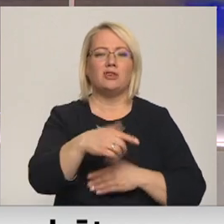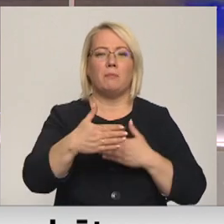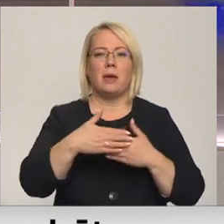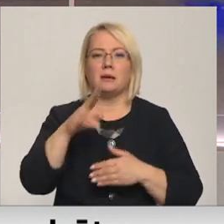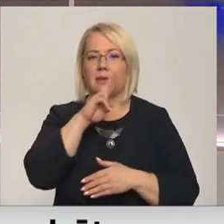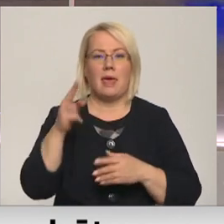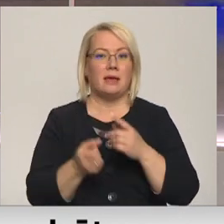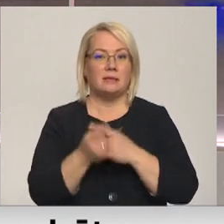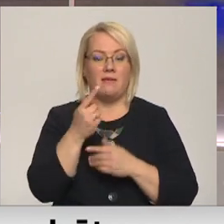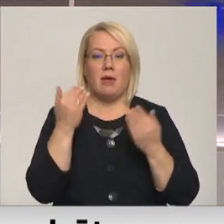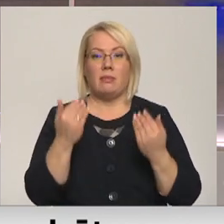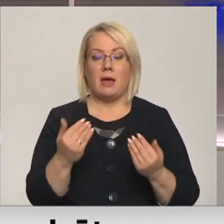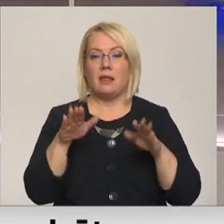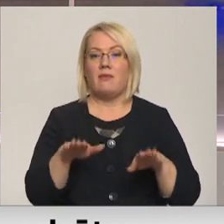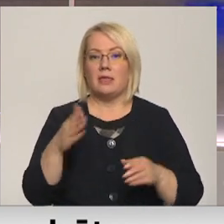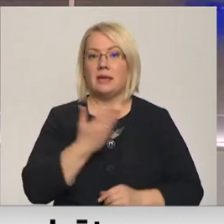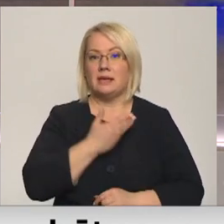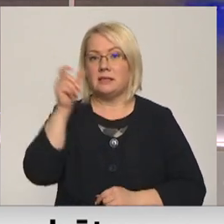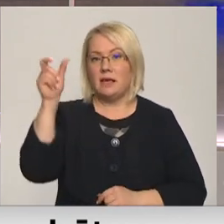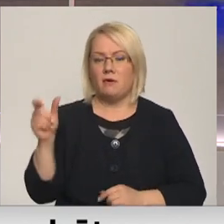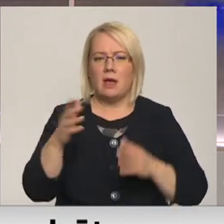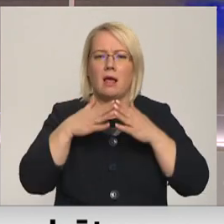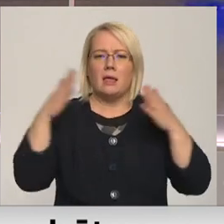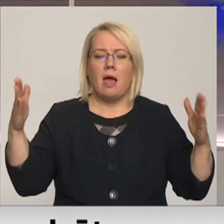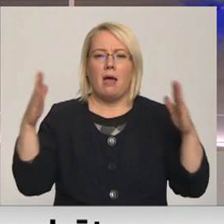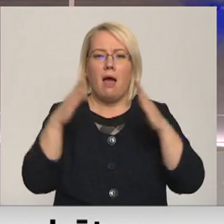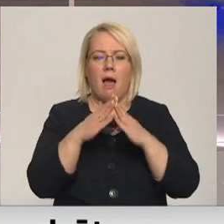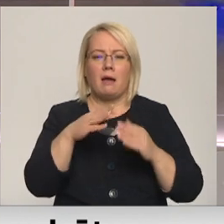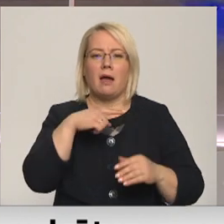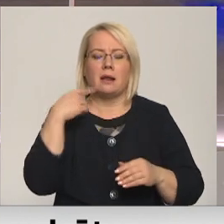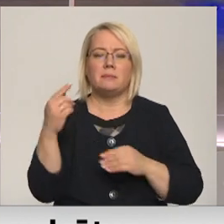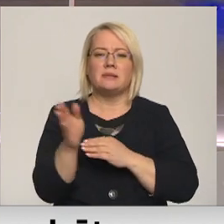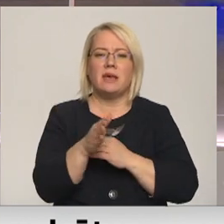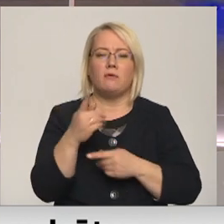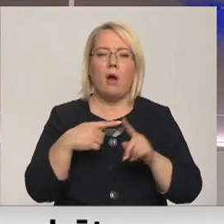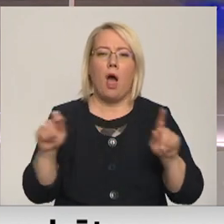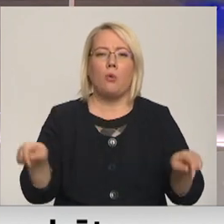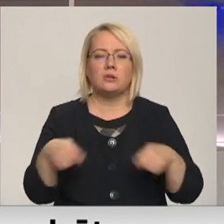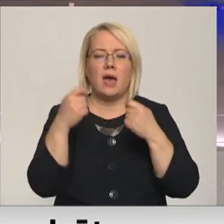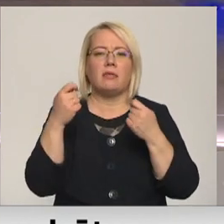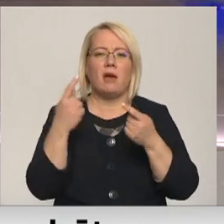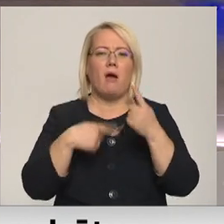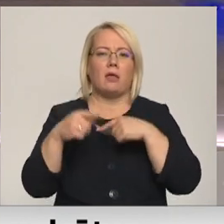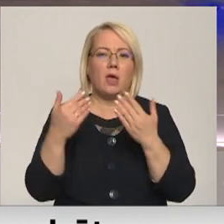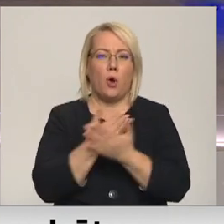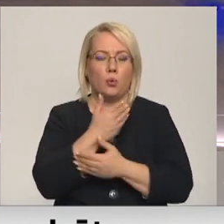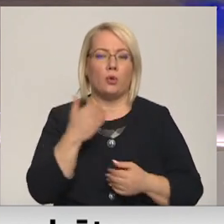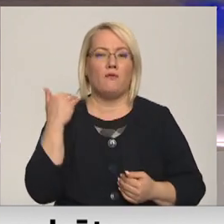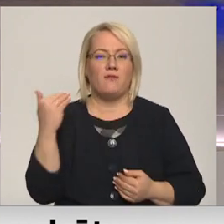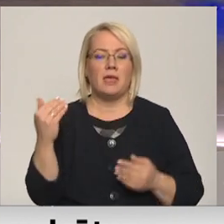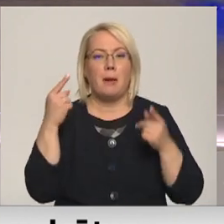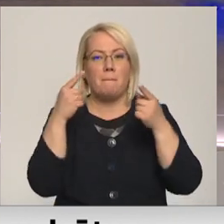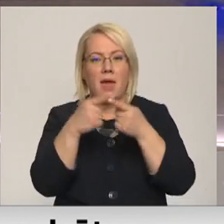Tagad vieta iesīdzīvotājs milzīgajā ēkā mēģina zivju audzētavu reanimēt, un viņa mērķis ir arī pierādīt, ka